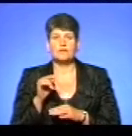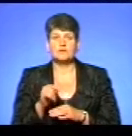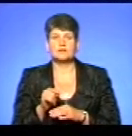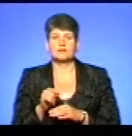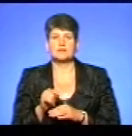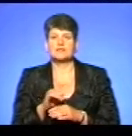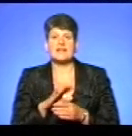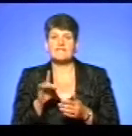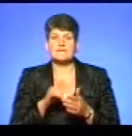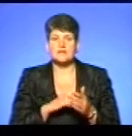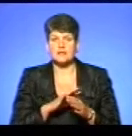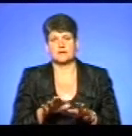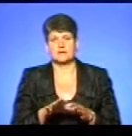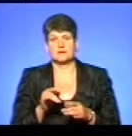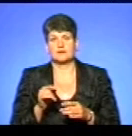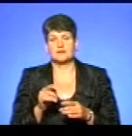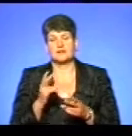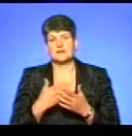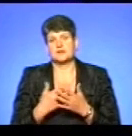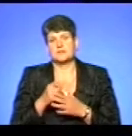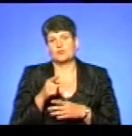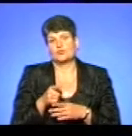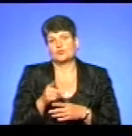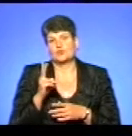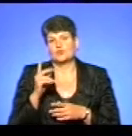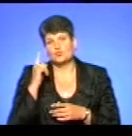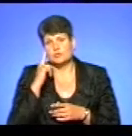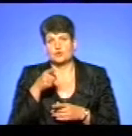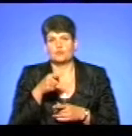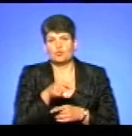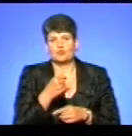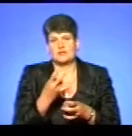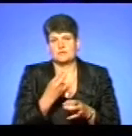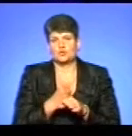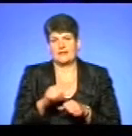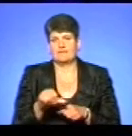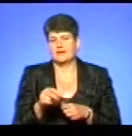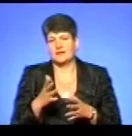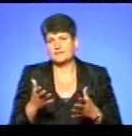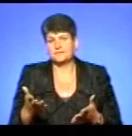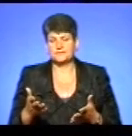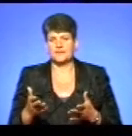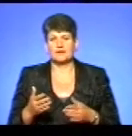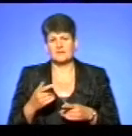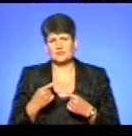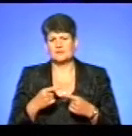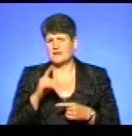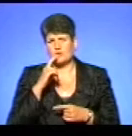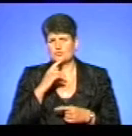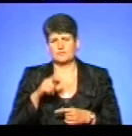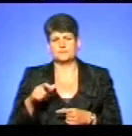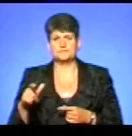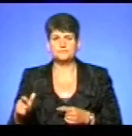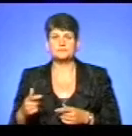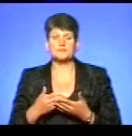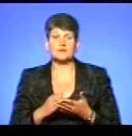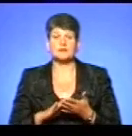там є збудник. Ніби хтось зацікавлений на те, щоб йому зробити шкоду. Ми зацікавлені, щоб не було абсолютно нерозуміння. Розумієте, отакова ситуація. Значить,